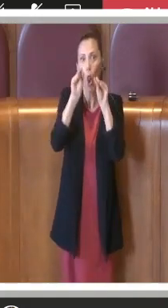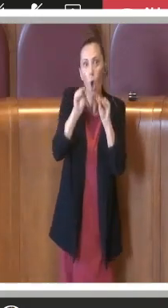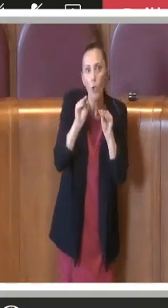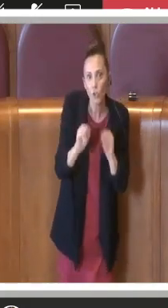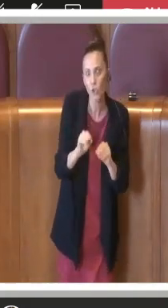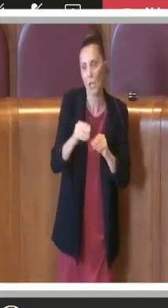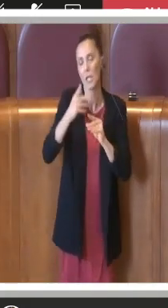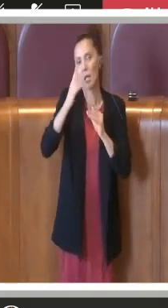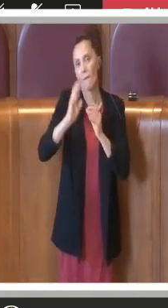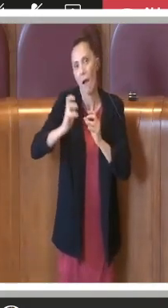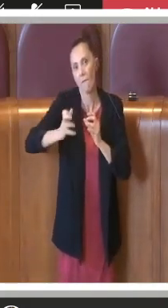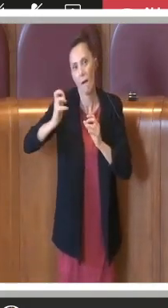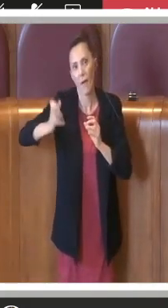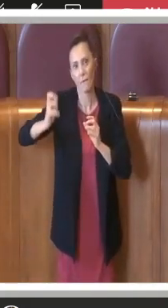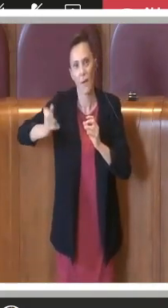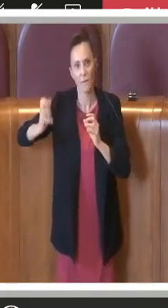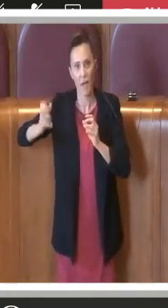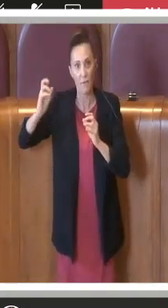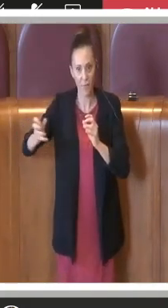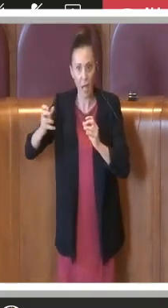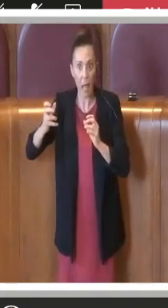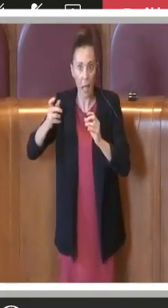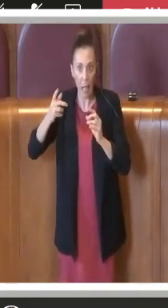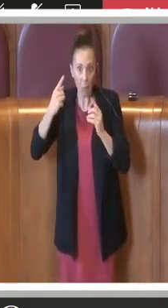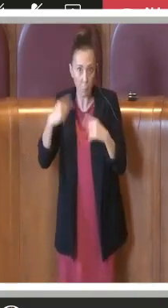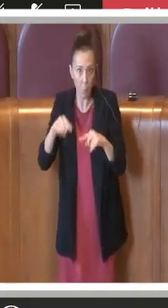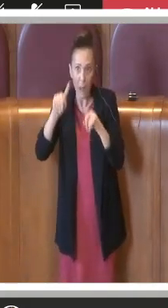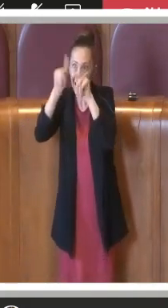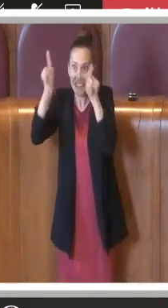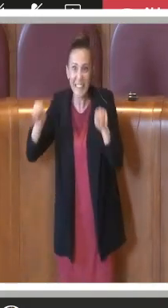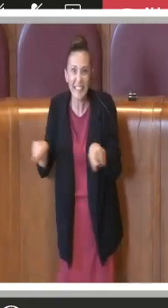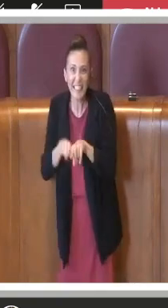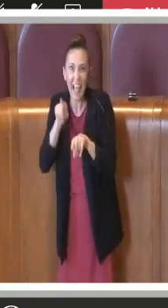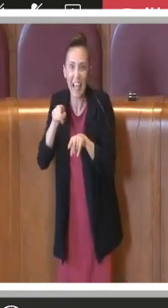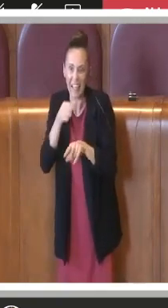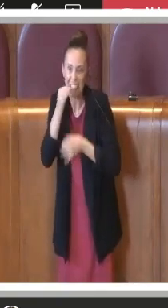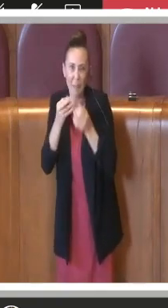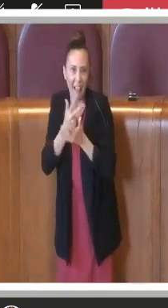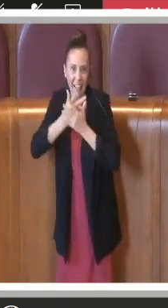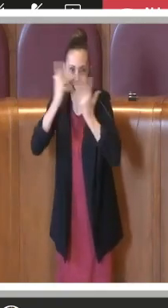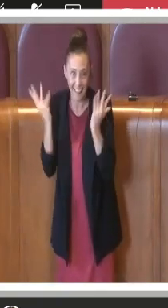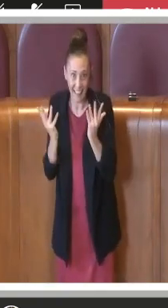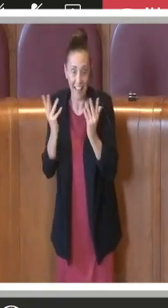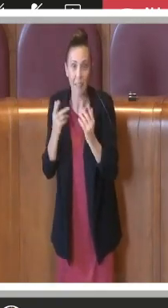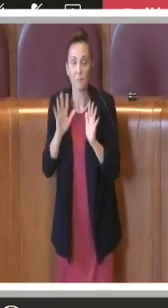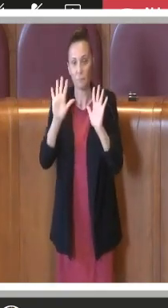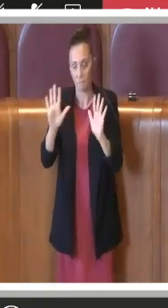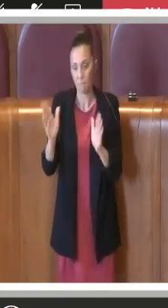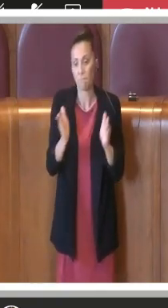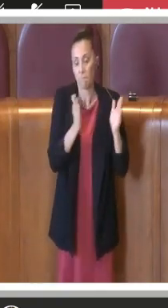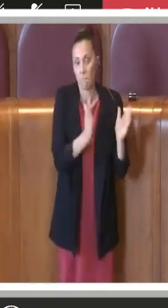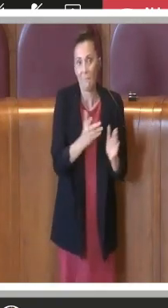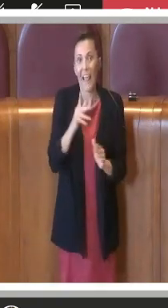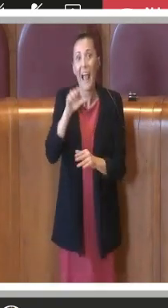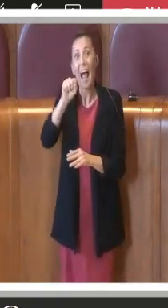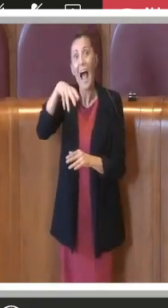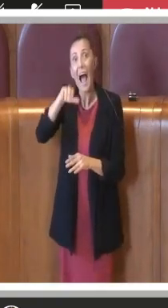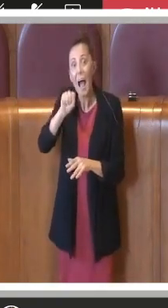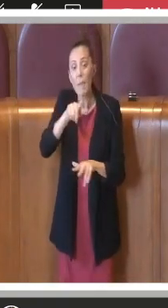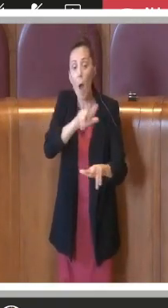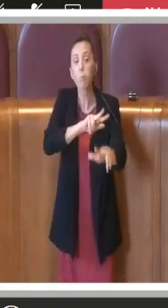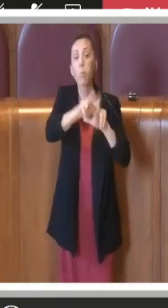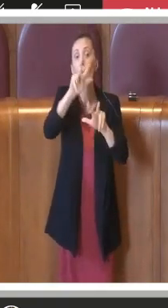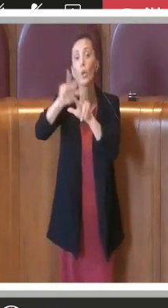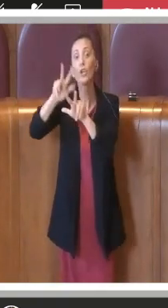eccetera. E c'è comunque una scheda in tal senso. Allora diciamo che per le ama di municipio è stato anche un